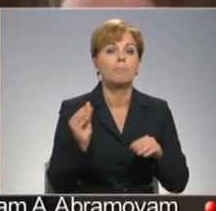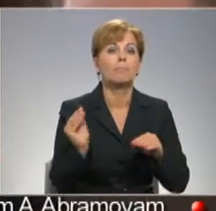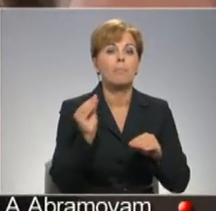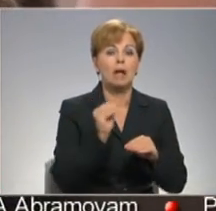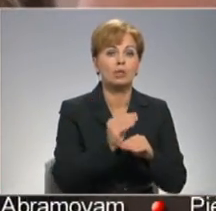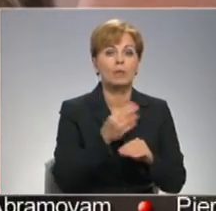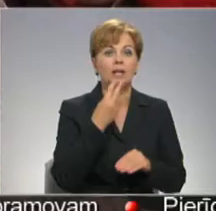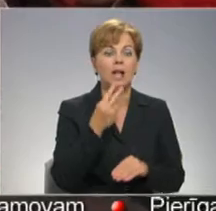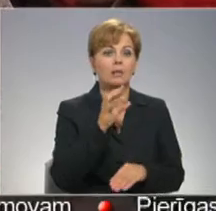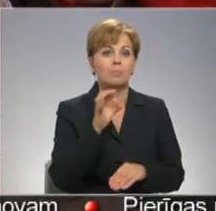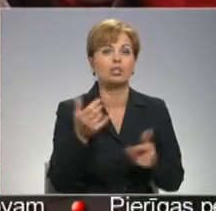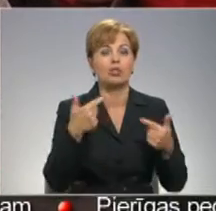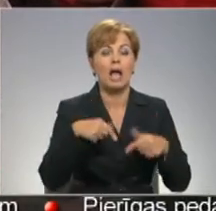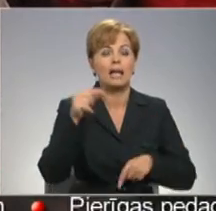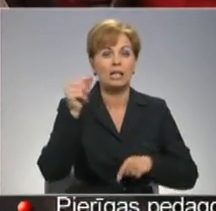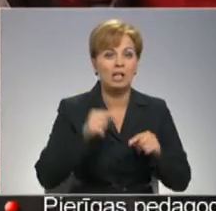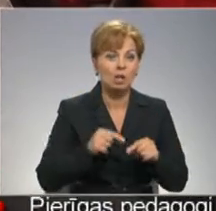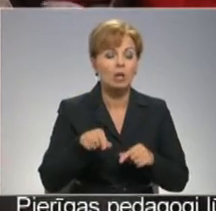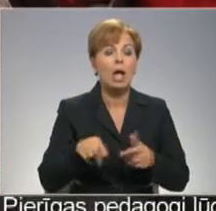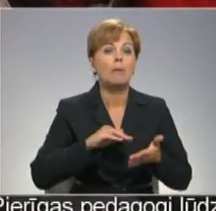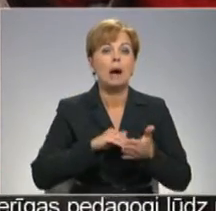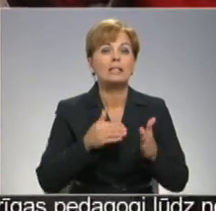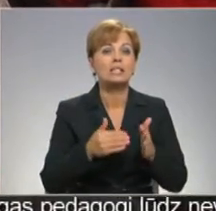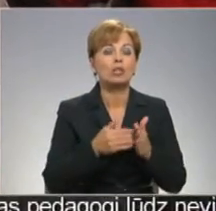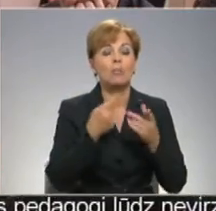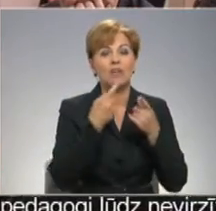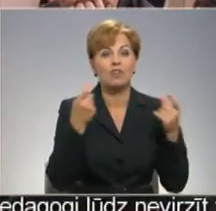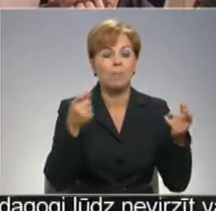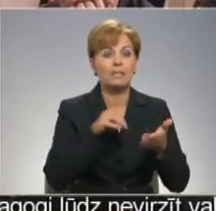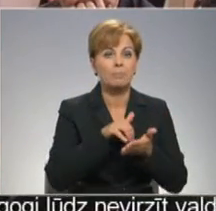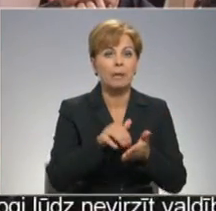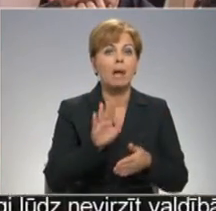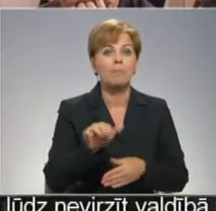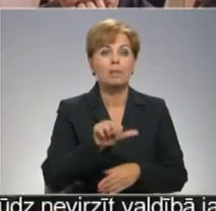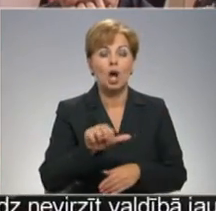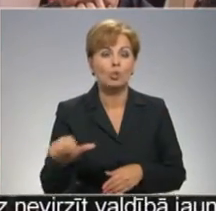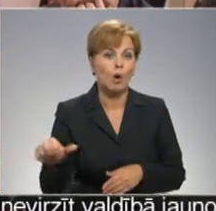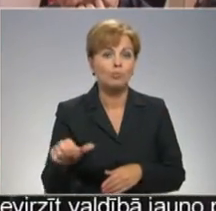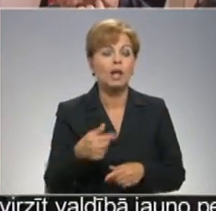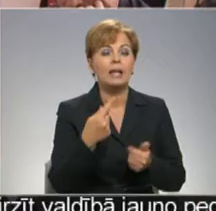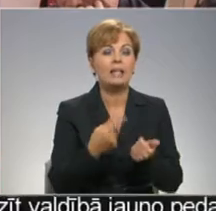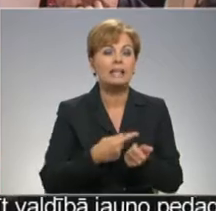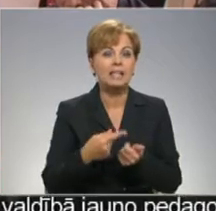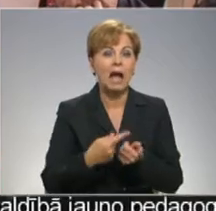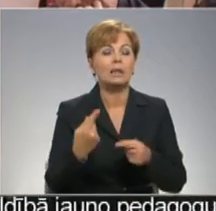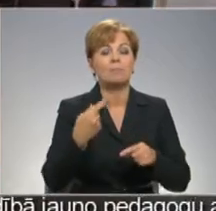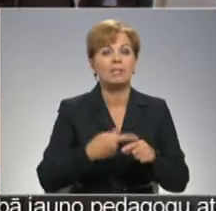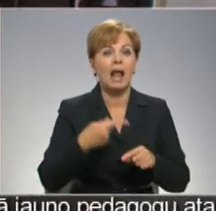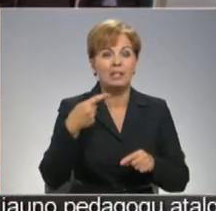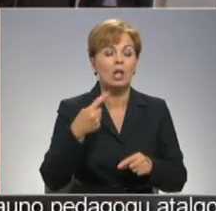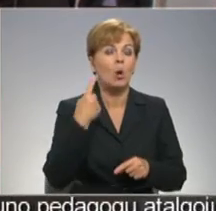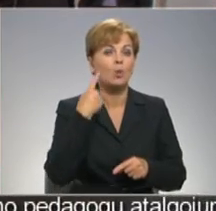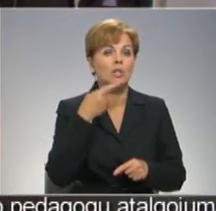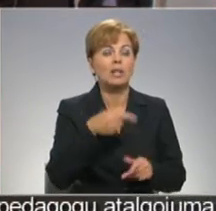brīvišķīgi lietas laikā. Lai gan par situāciju par informācijas pieejamību pierobežā ir runāts neskaitāmas reizes, uzzinātais